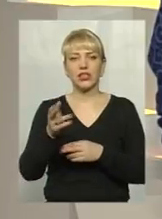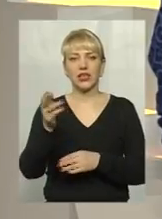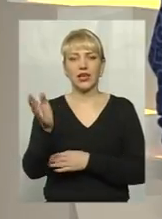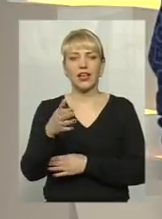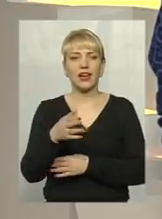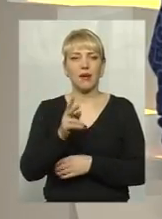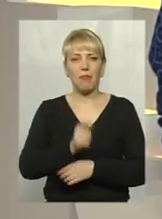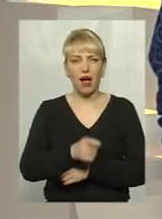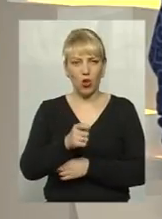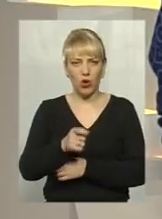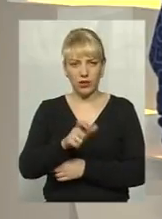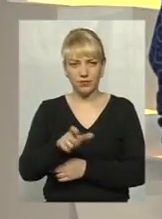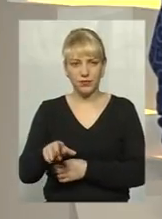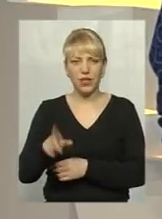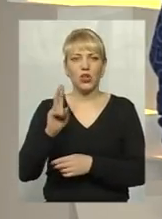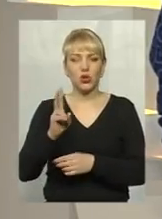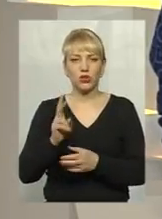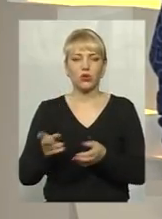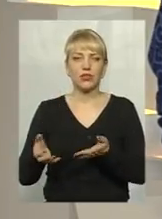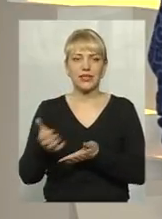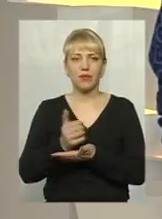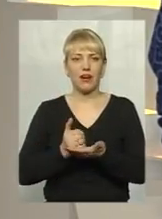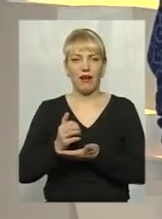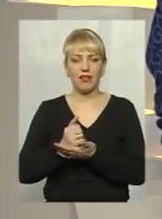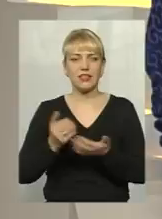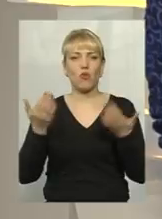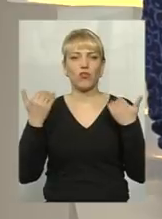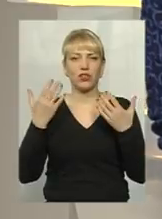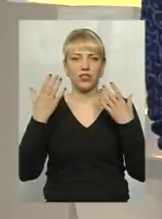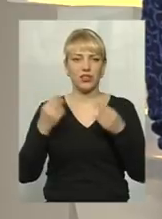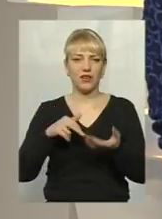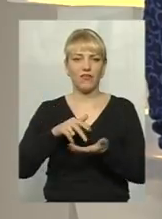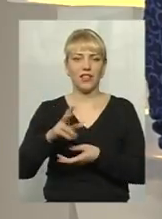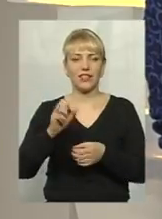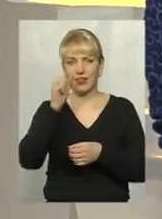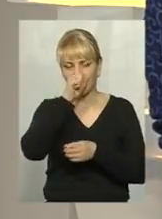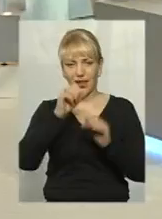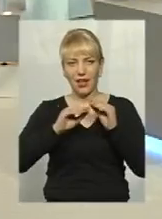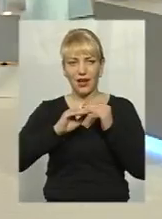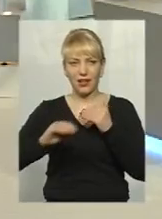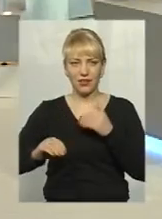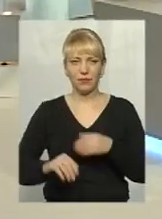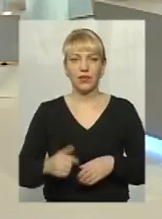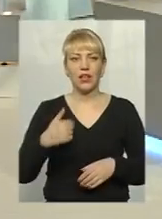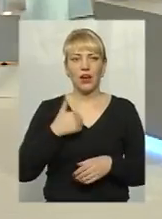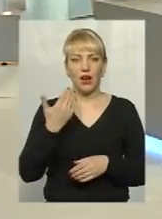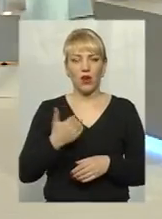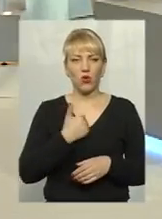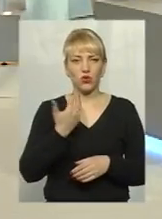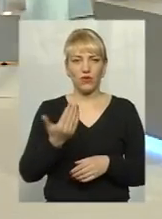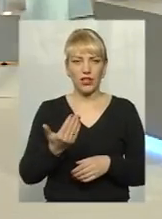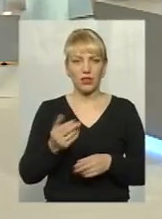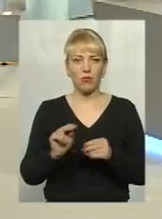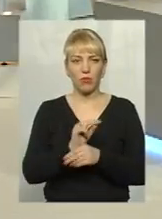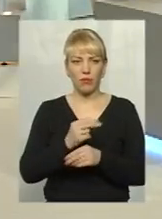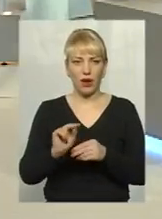збираються вихідні вийти на літо? Я вас тут хочу трошки поправити. Цієї